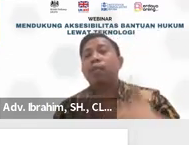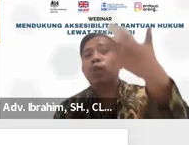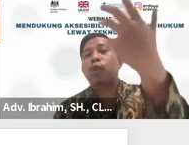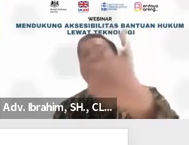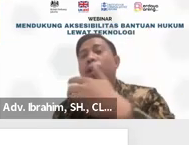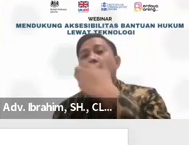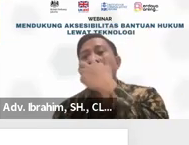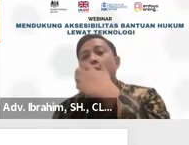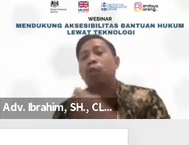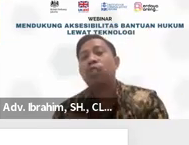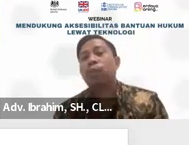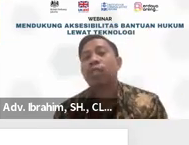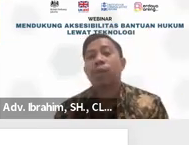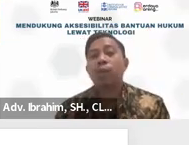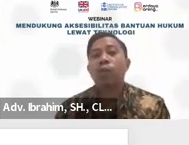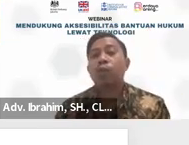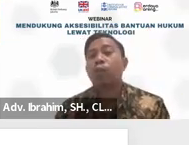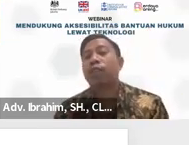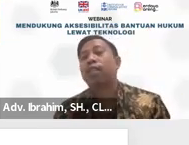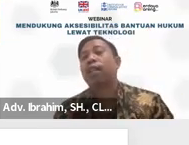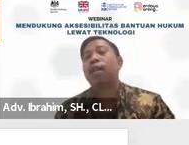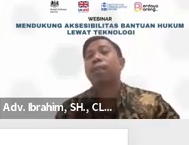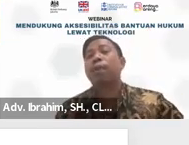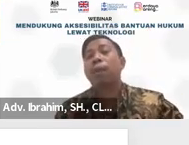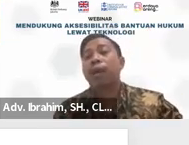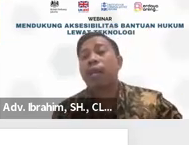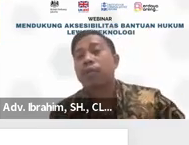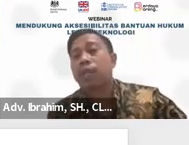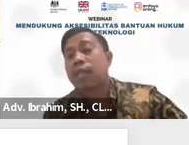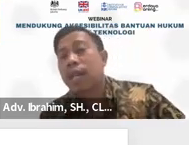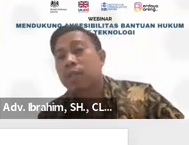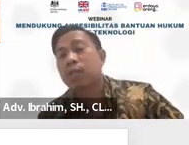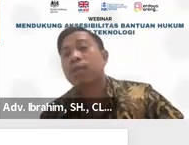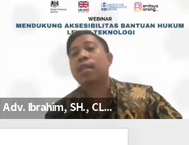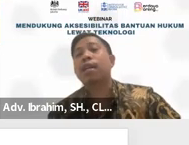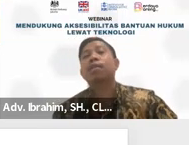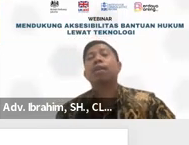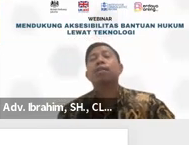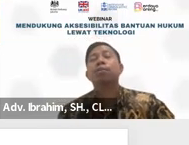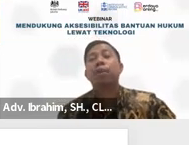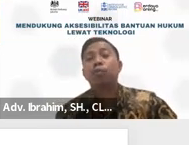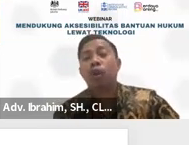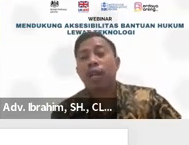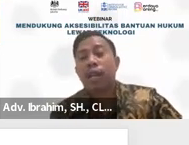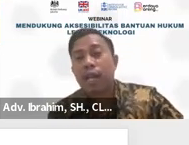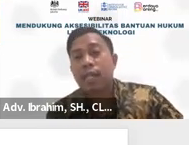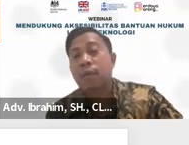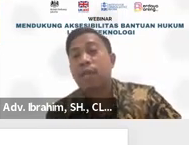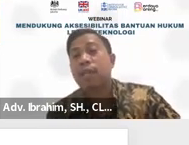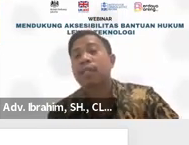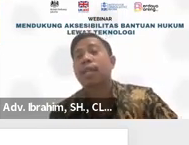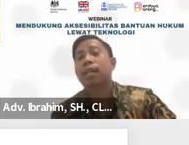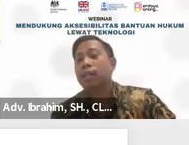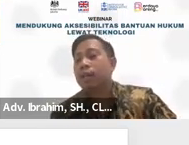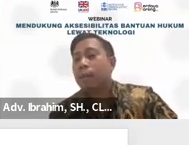-lawyer ini muncul juga profesi-profesi pendukung, supporting terhadap beberapa kasus, karakter kasus, misalnya karakter kasus perempuan dan anak,